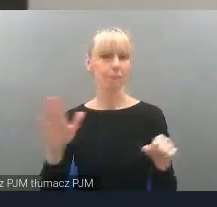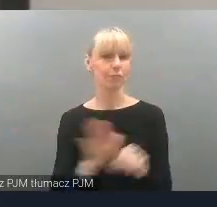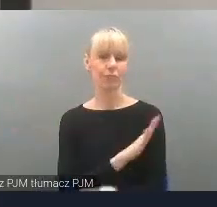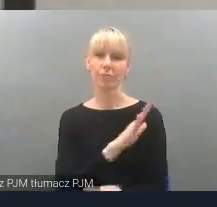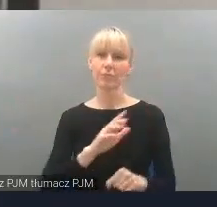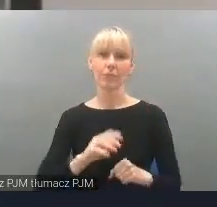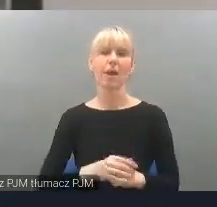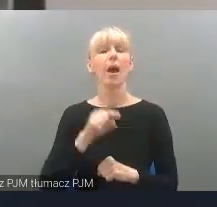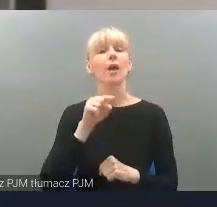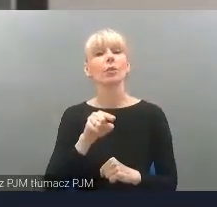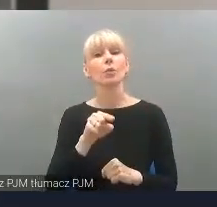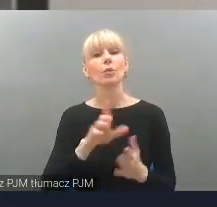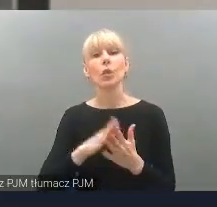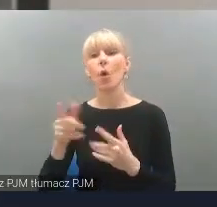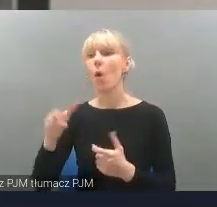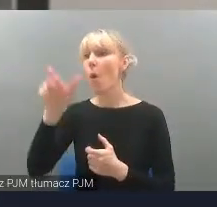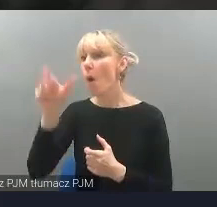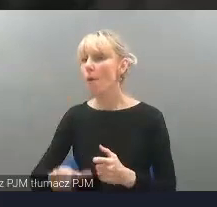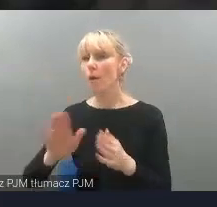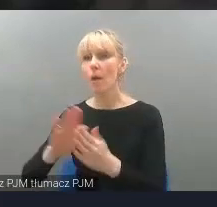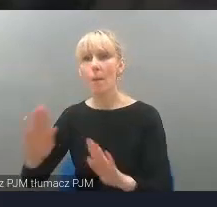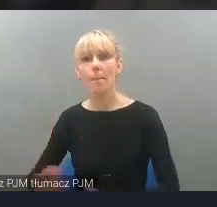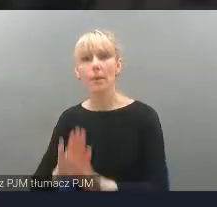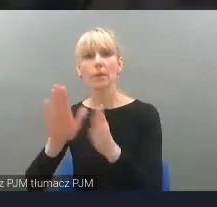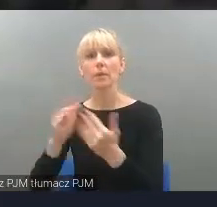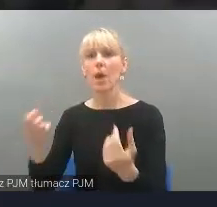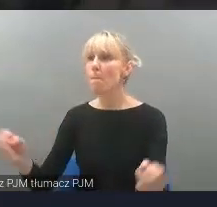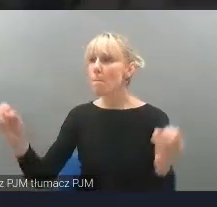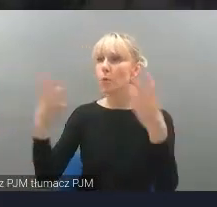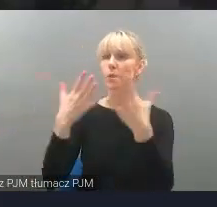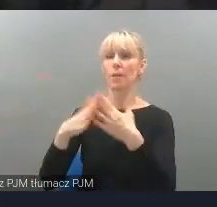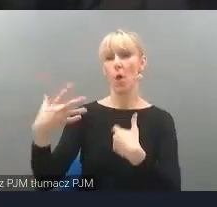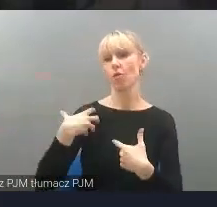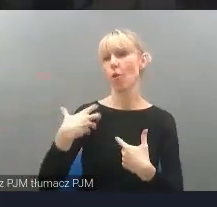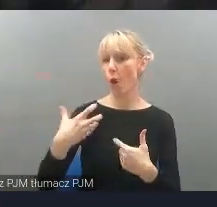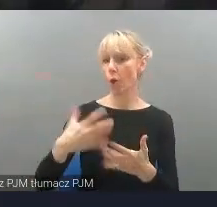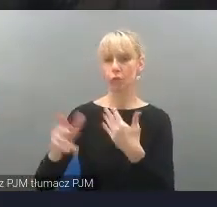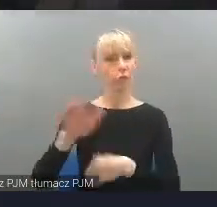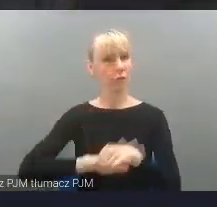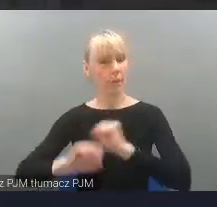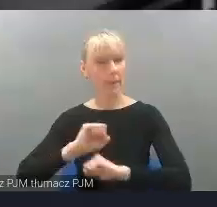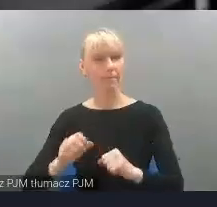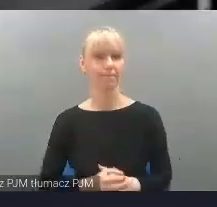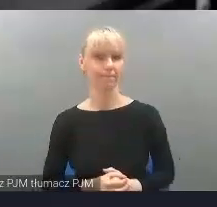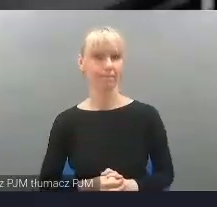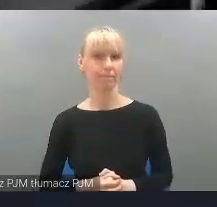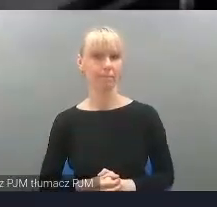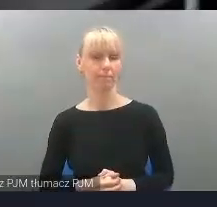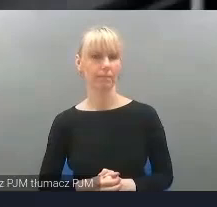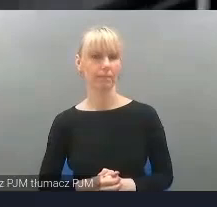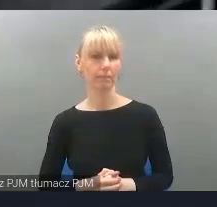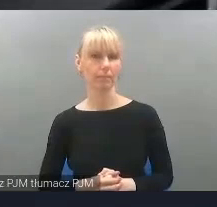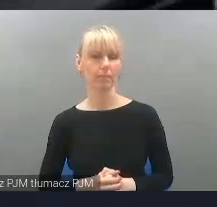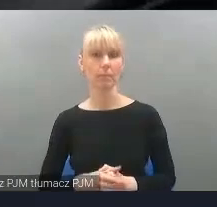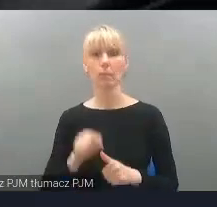wiedzę tą muzealnicy między innymi pozyskują od gości z niepełnosprawnościami. Zazwyczaj to jest niesamowite,